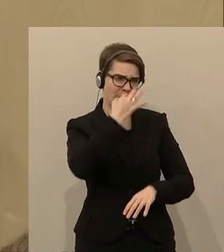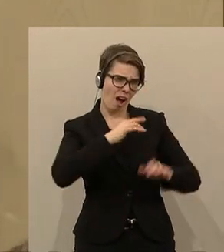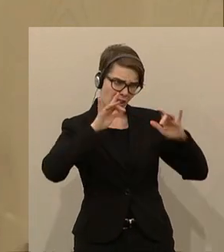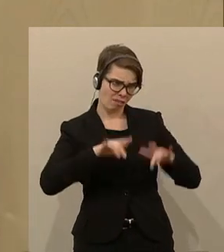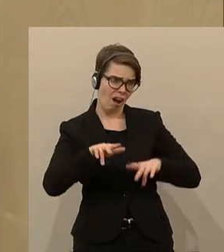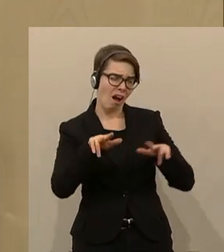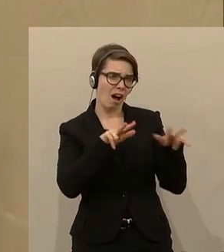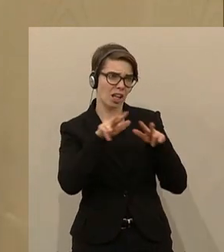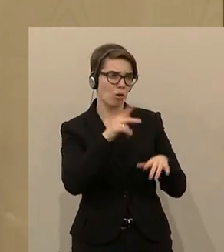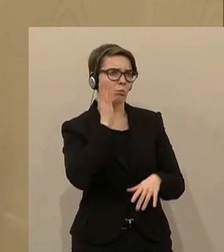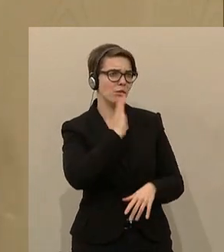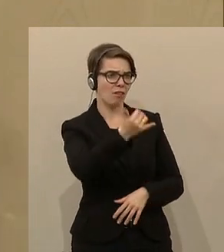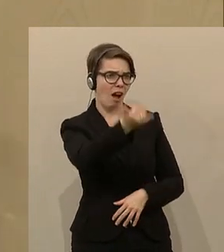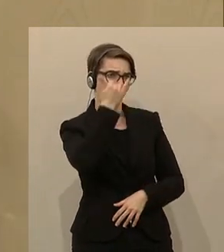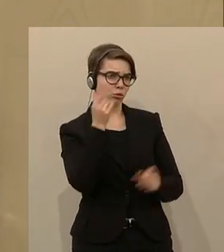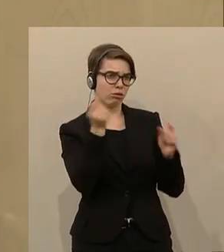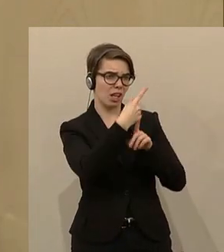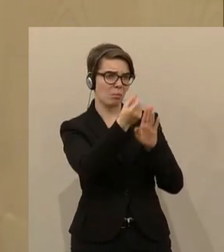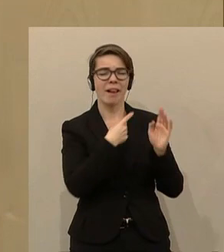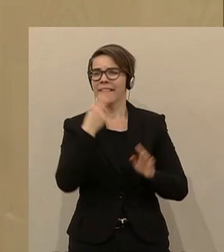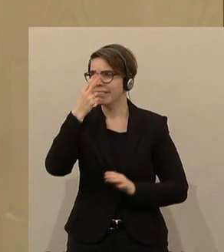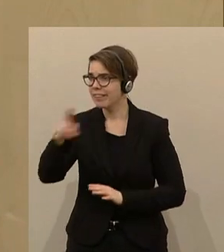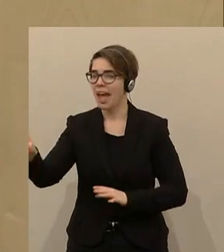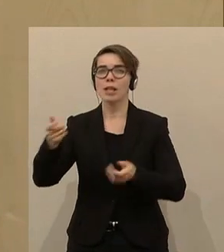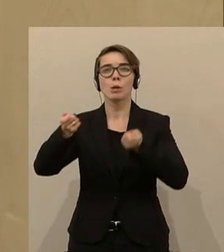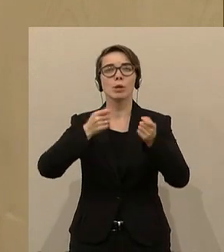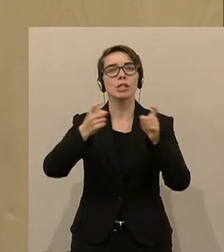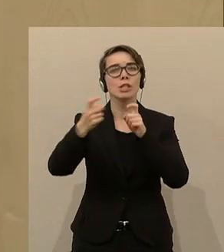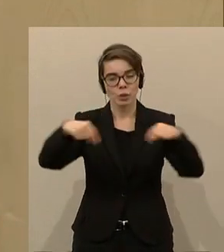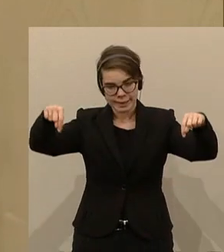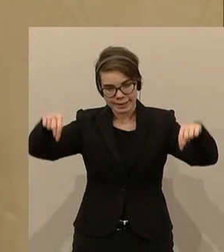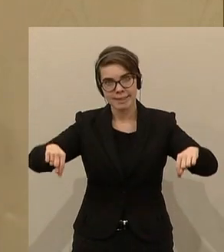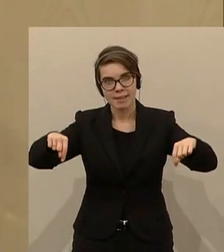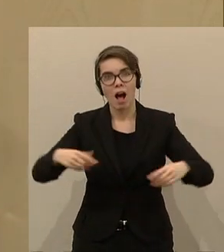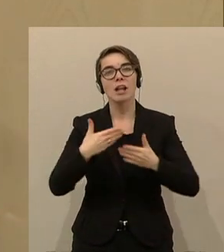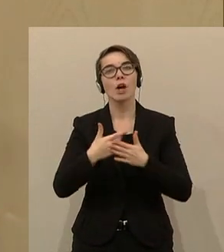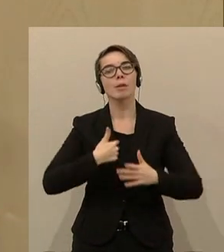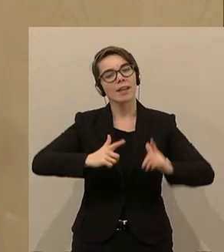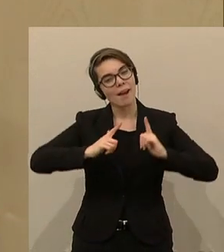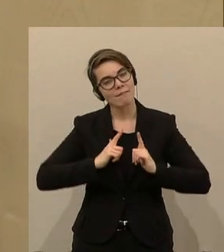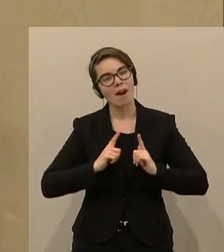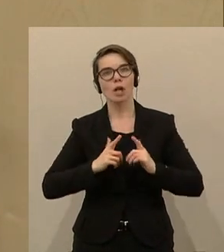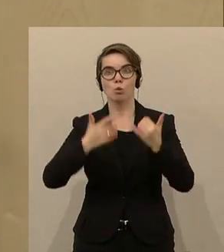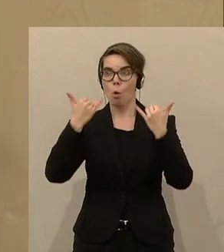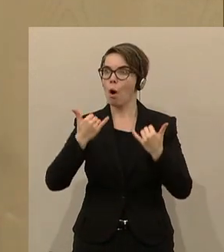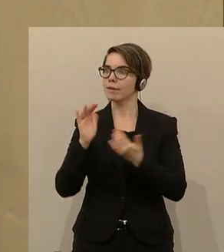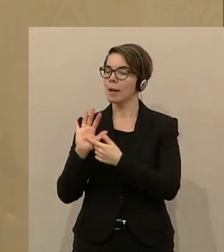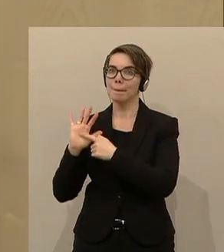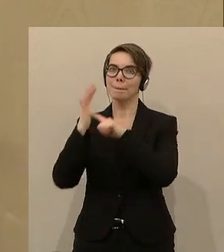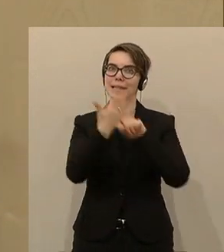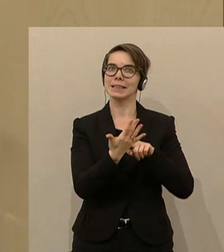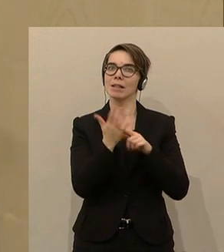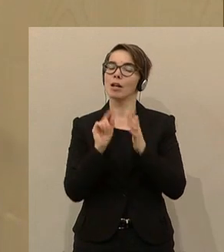an oder schreibt Sie mir E-Mail. Nein, die politische Diskussion muss hier stattfinden. Und daher hätte ich mir erwartet, dass die Präsentation des